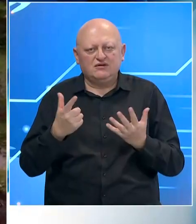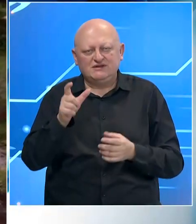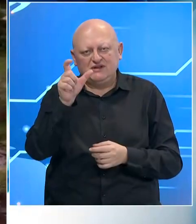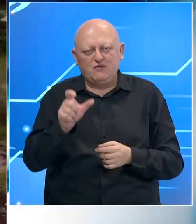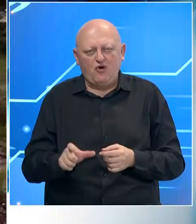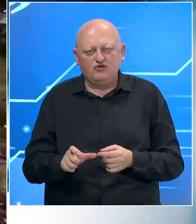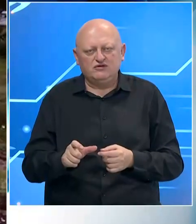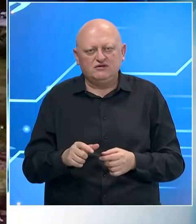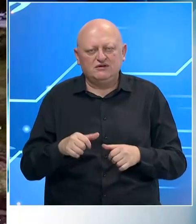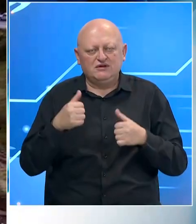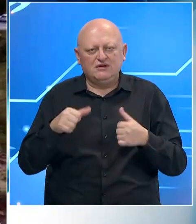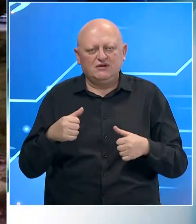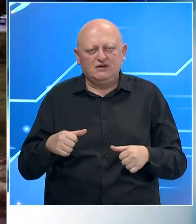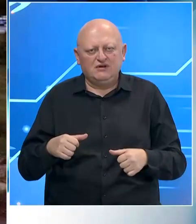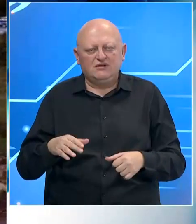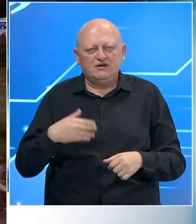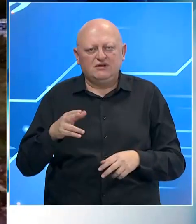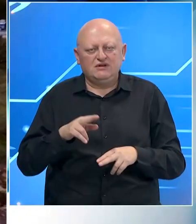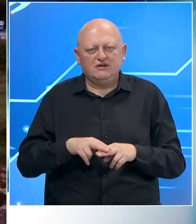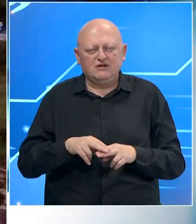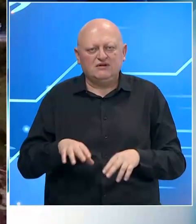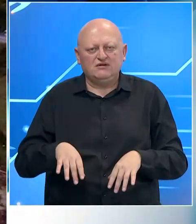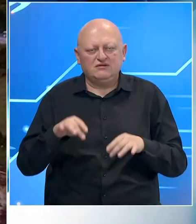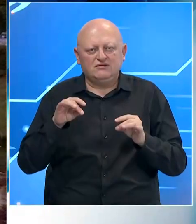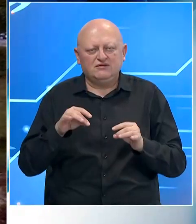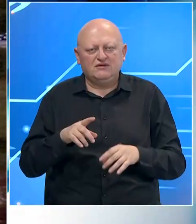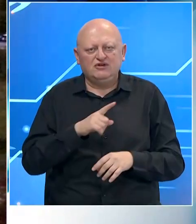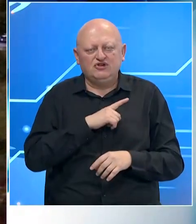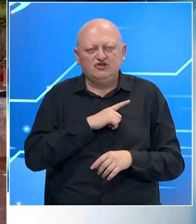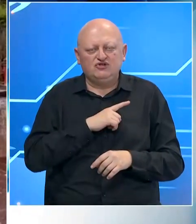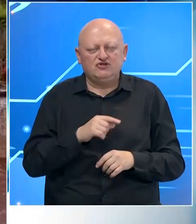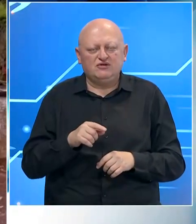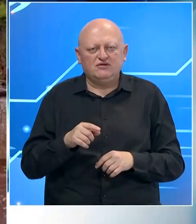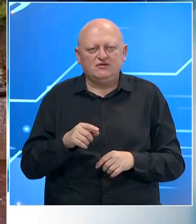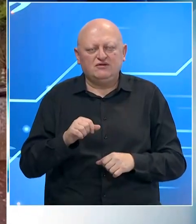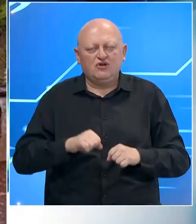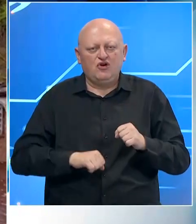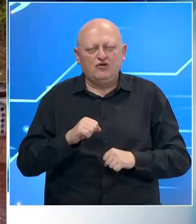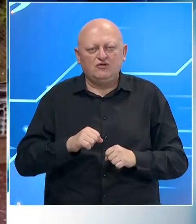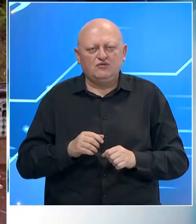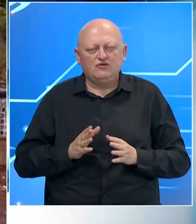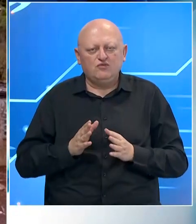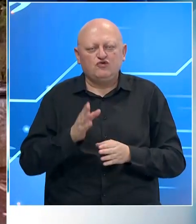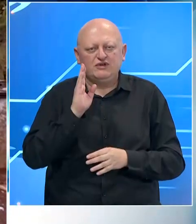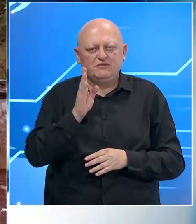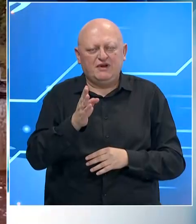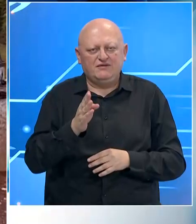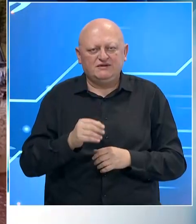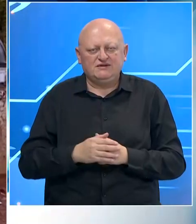osoba. Prioritet i dalje osvaje pronalazak žrtava te osposobljavanje putnih pravaca.